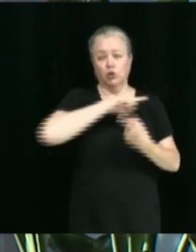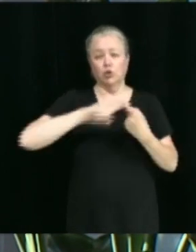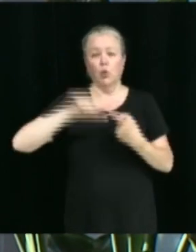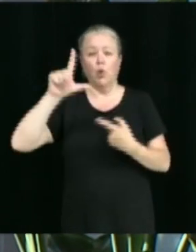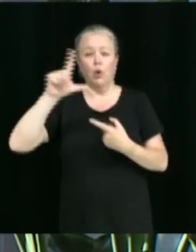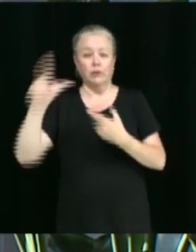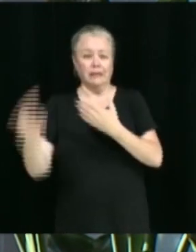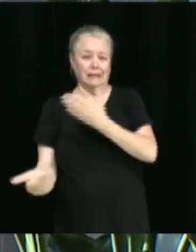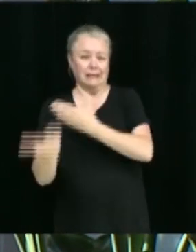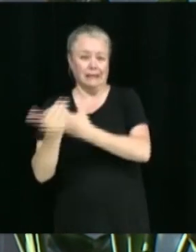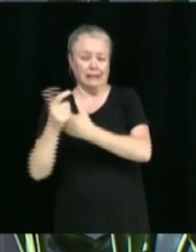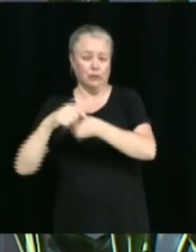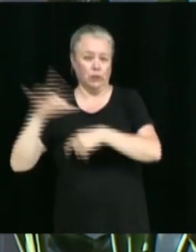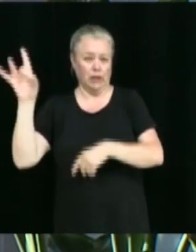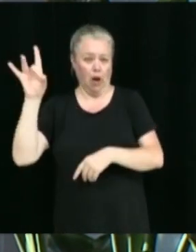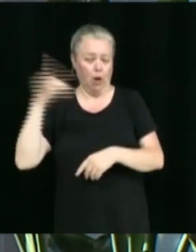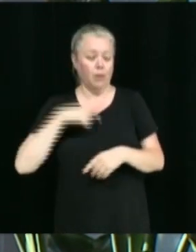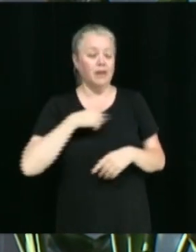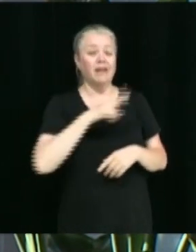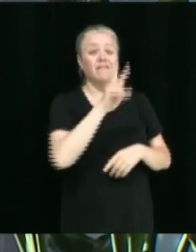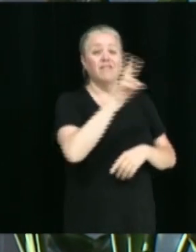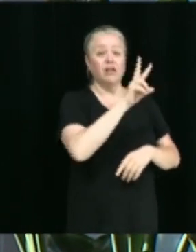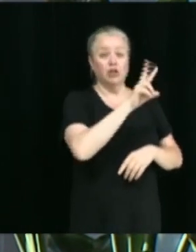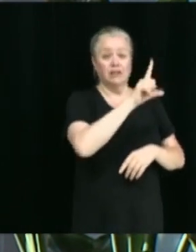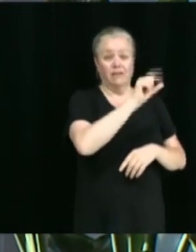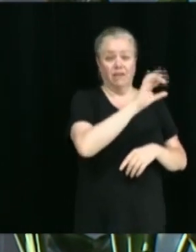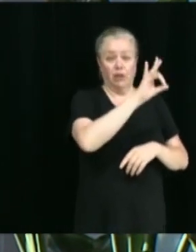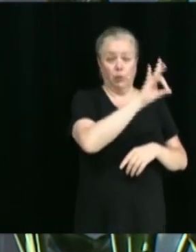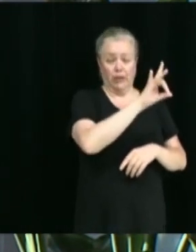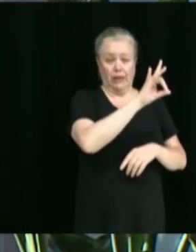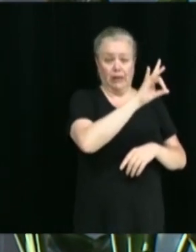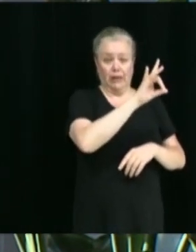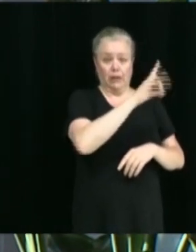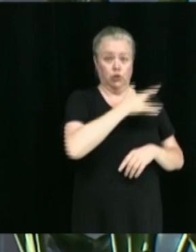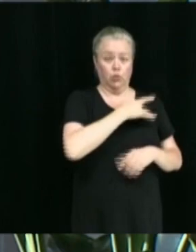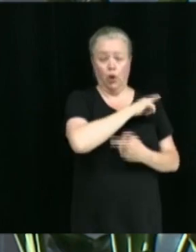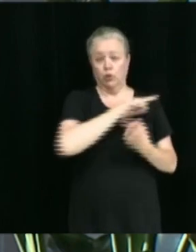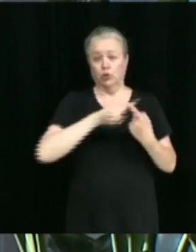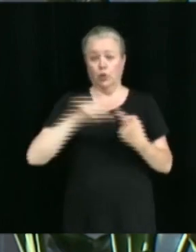que du vendredi 28 juin au mardi 2 juillet.